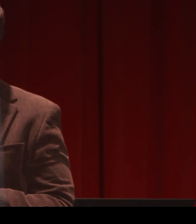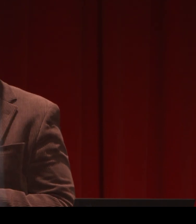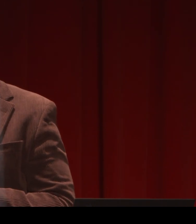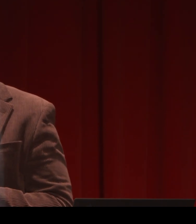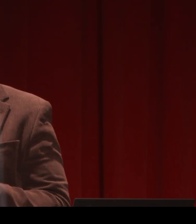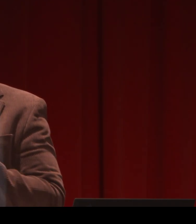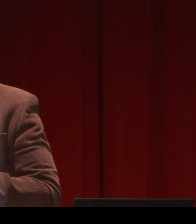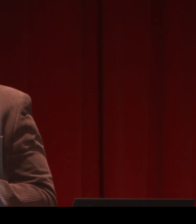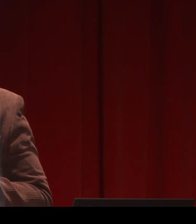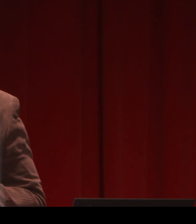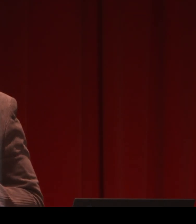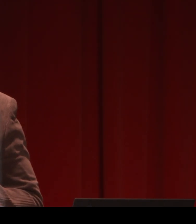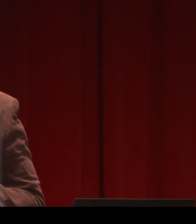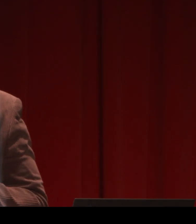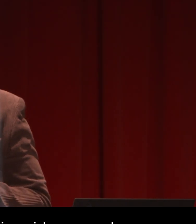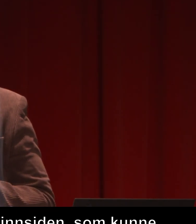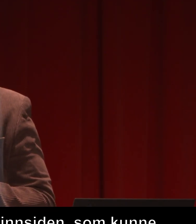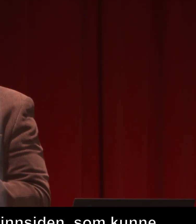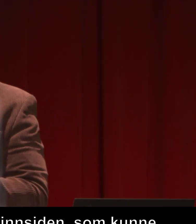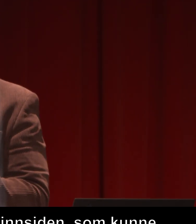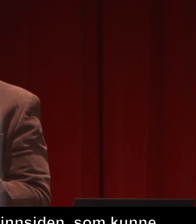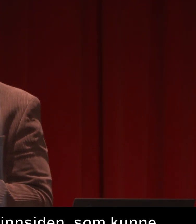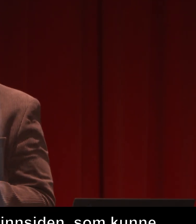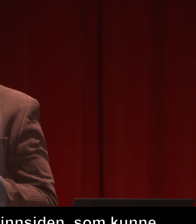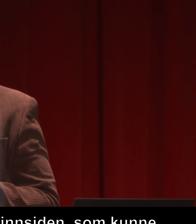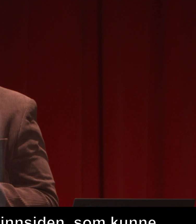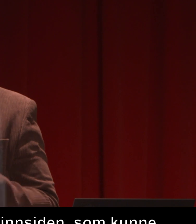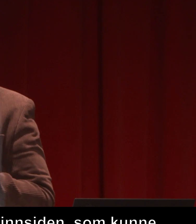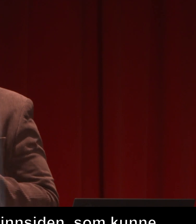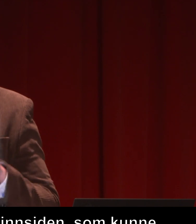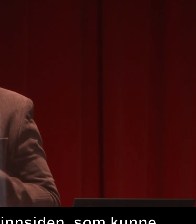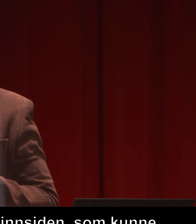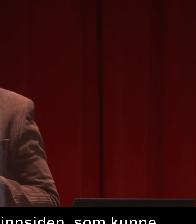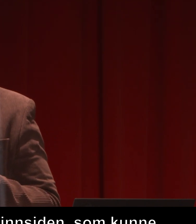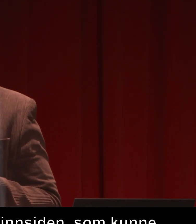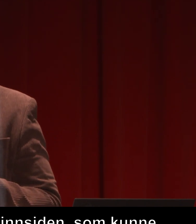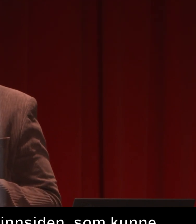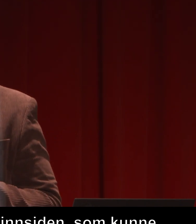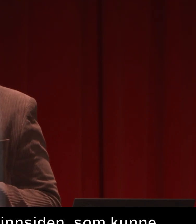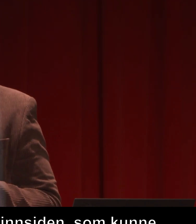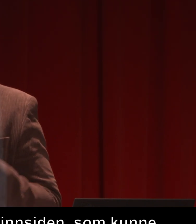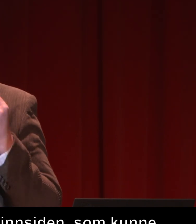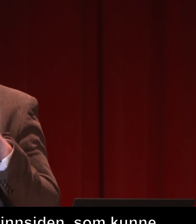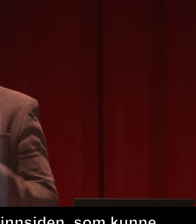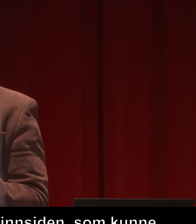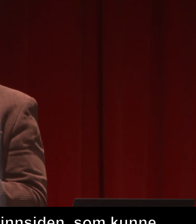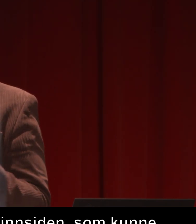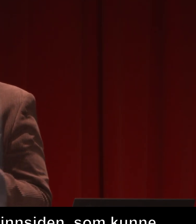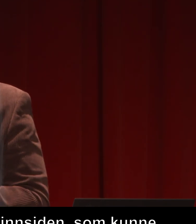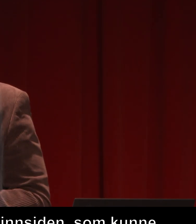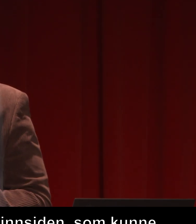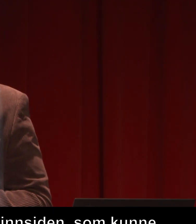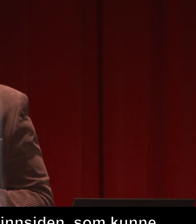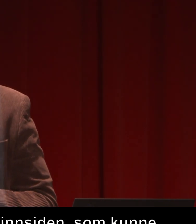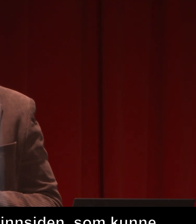Steinar var vår mann på innsiden. Han har jobbet med døve vernepleiere tidligere, og han